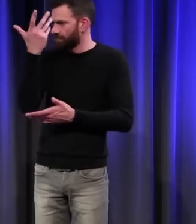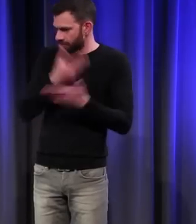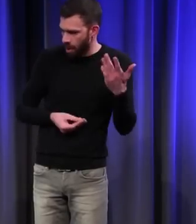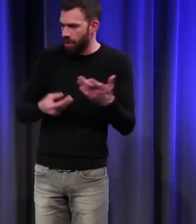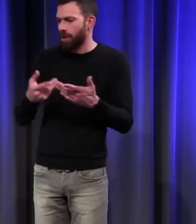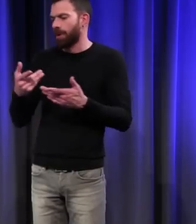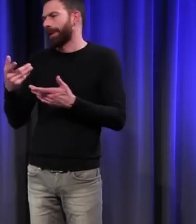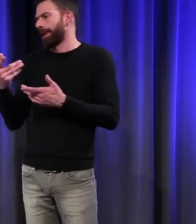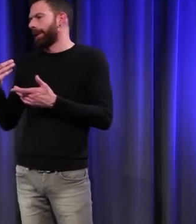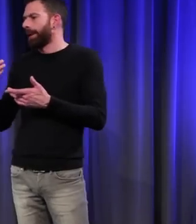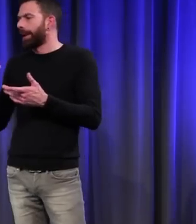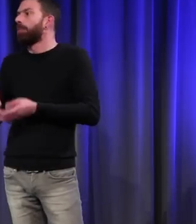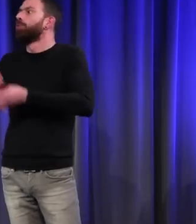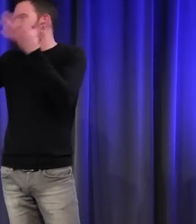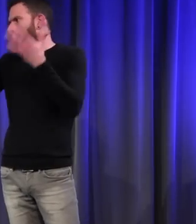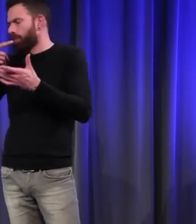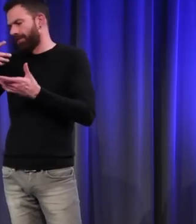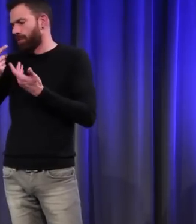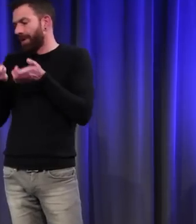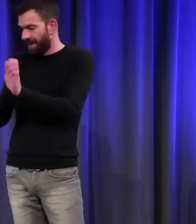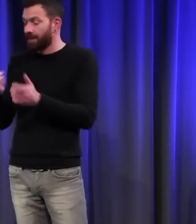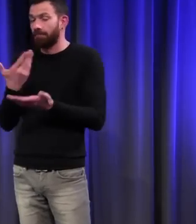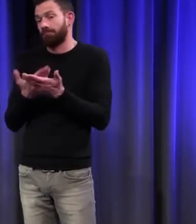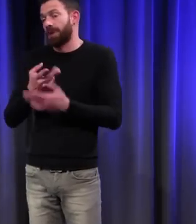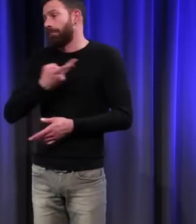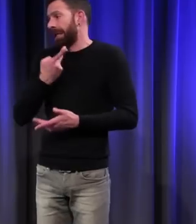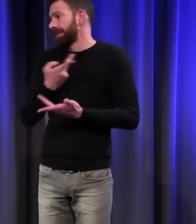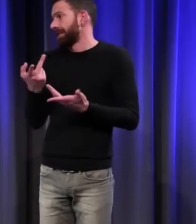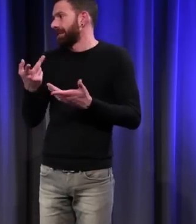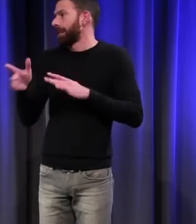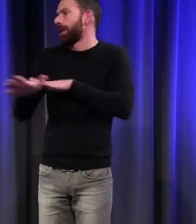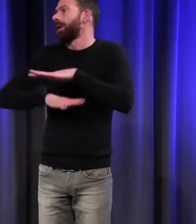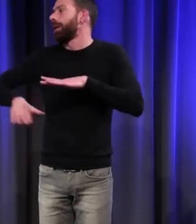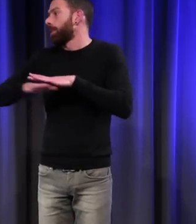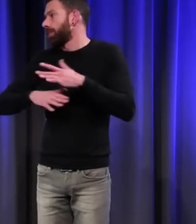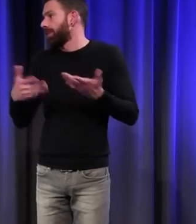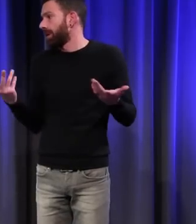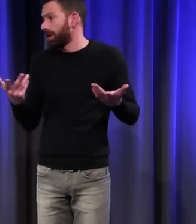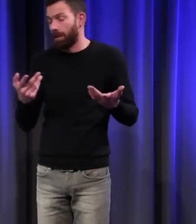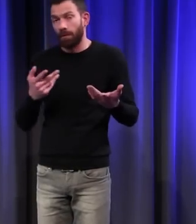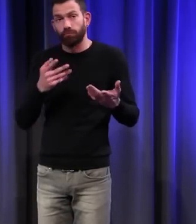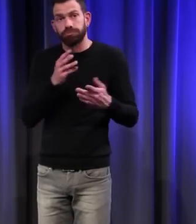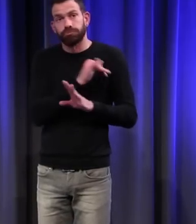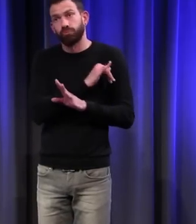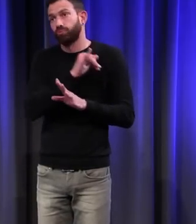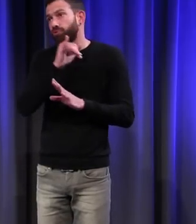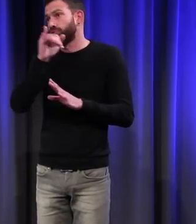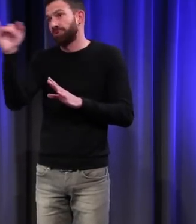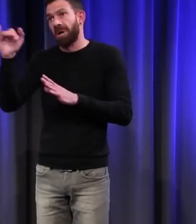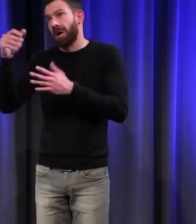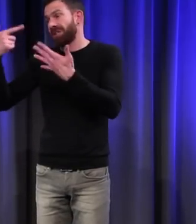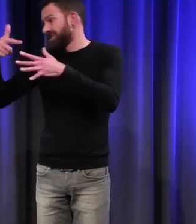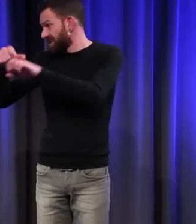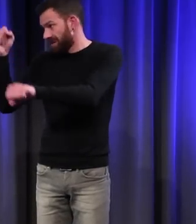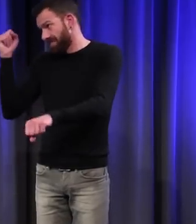Voilà, c'est la médecine qu'on appelle élémentaire qui va perdurer jusqu'en plein XVIIe